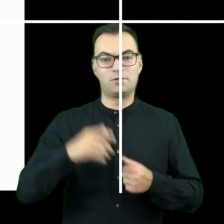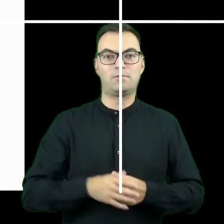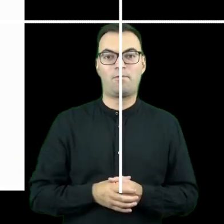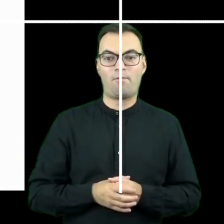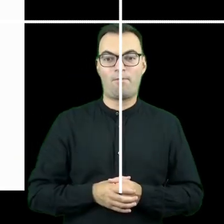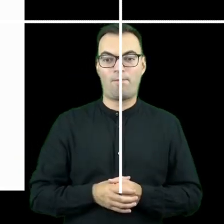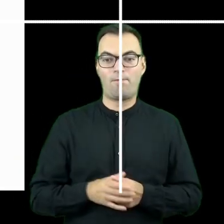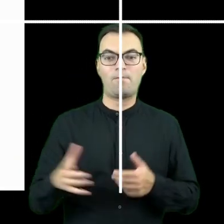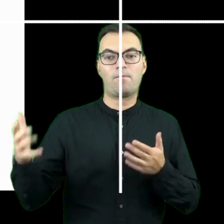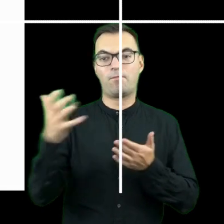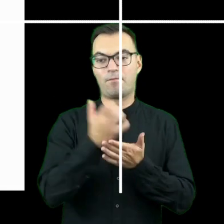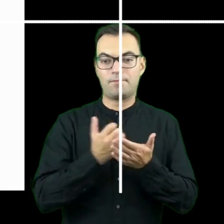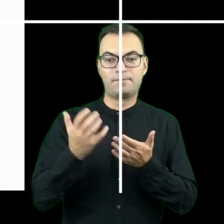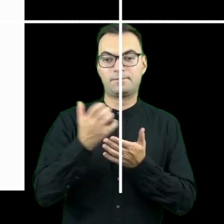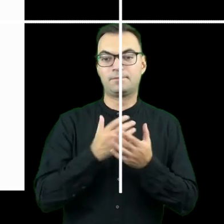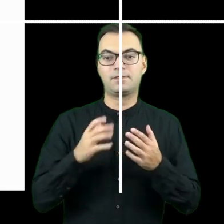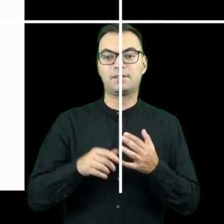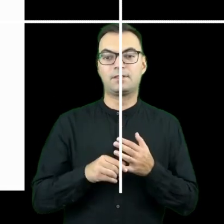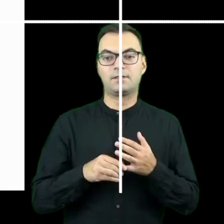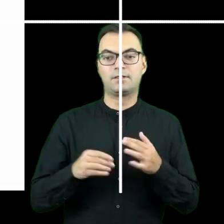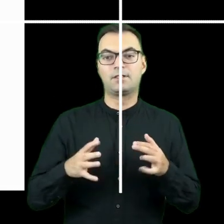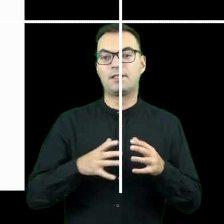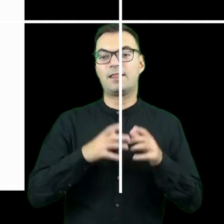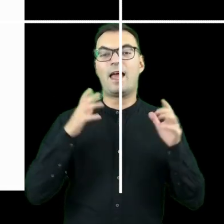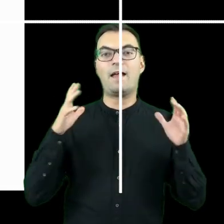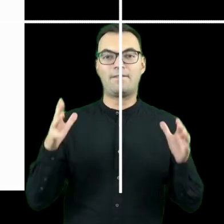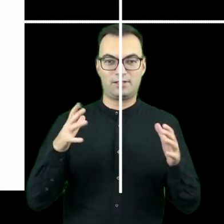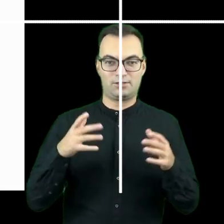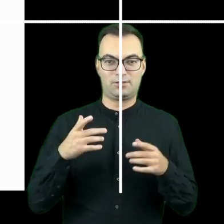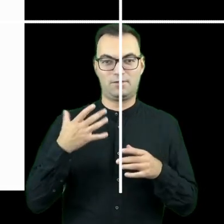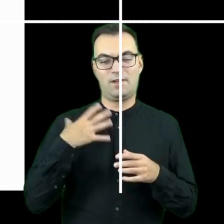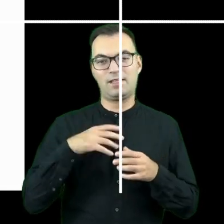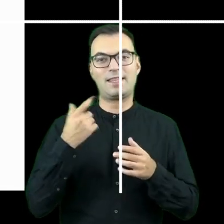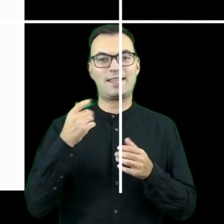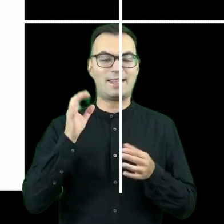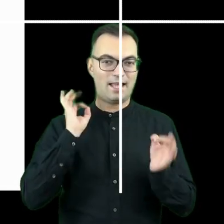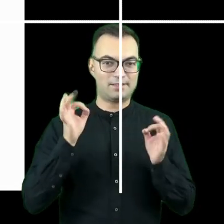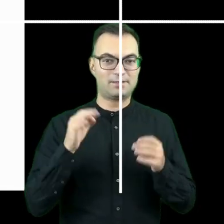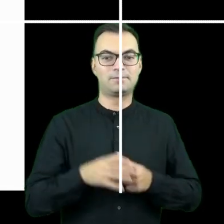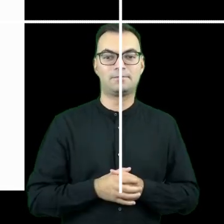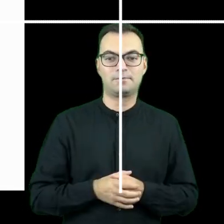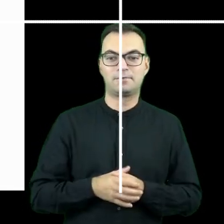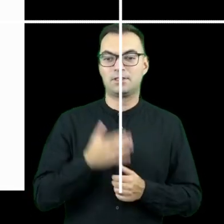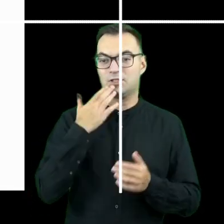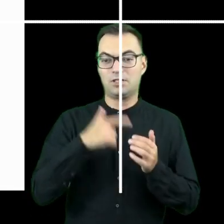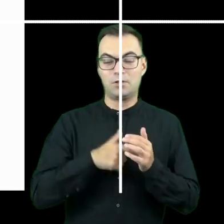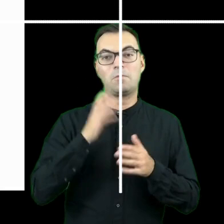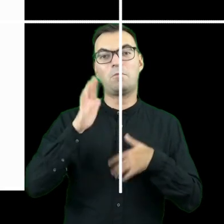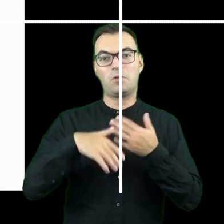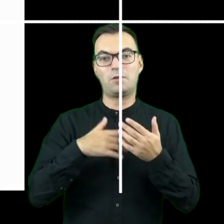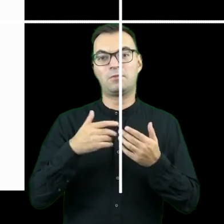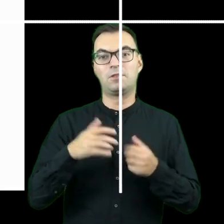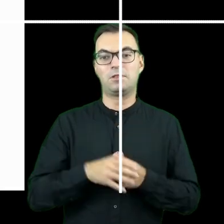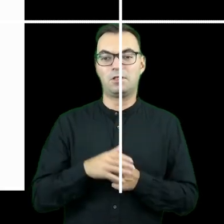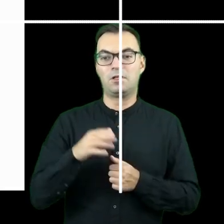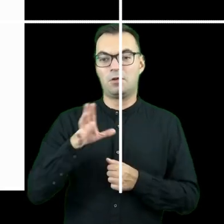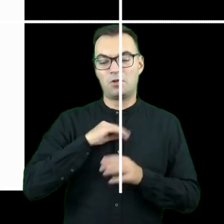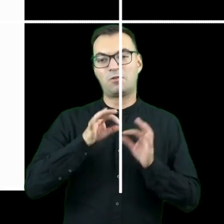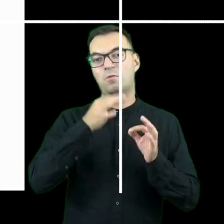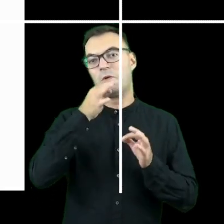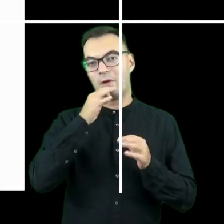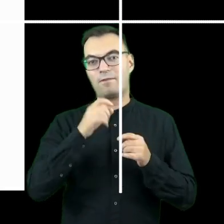ludzi. No i zbieramy największą i najbardziej cenną ilość danych, które pozwalają nam potem optymalizować to i